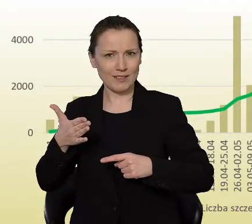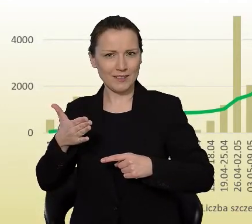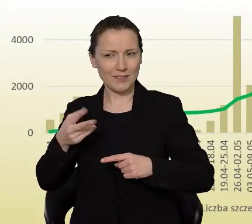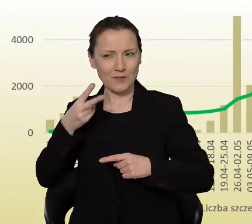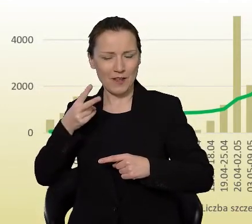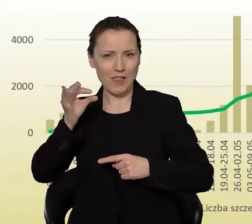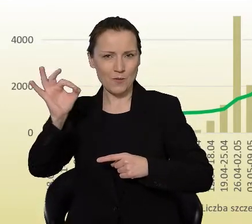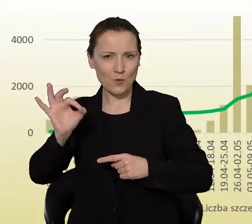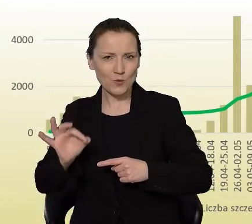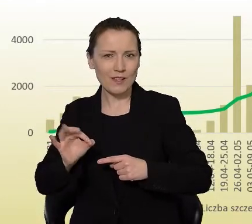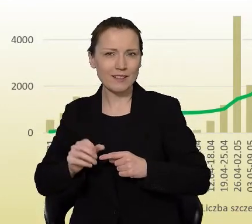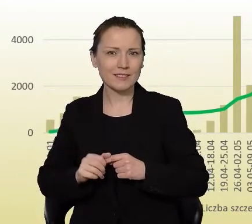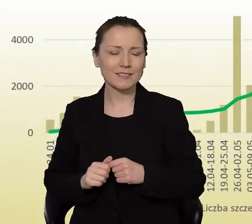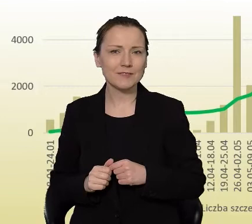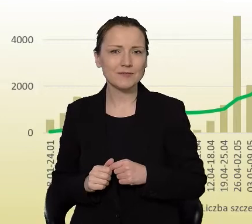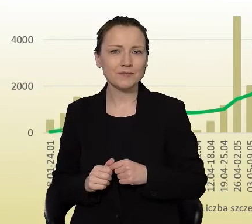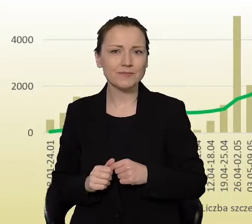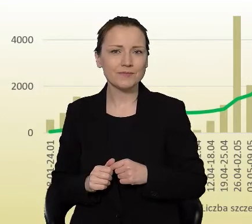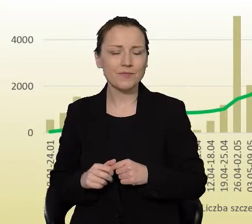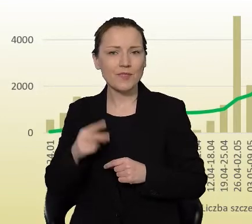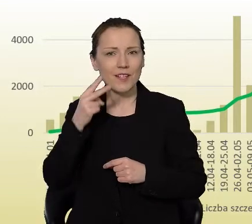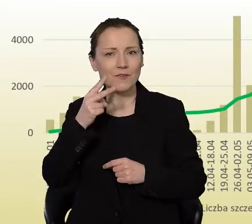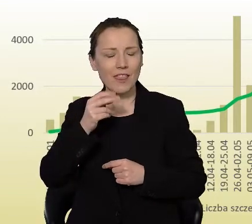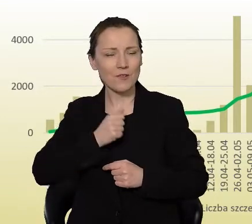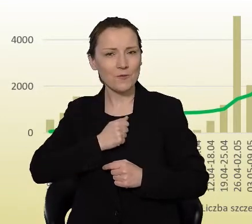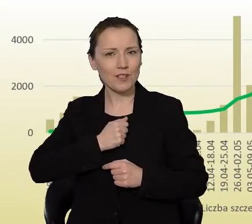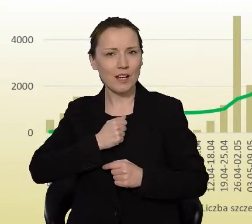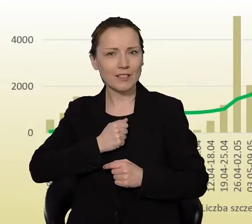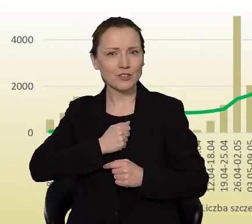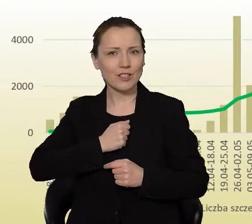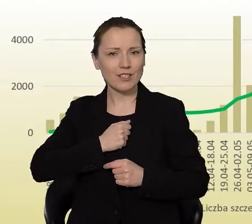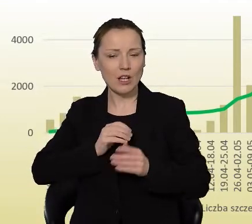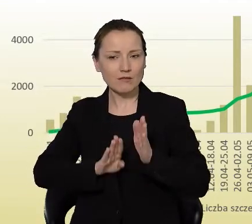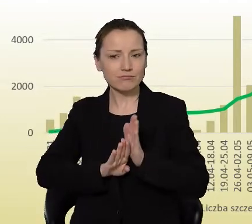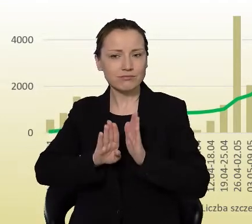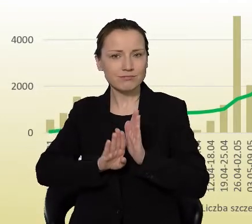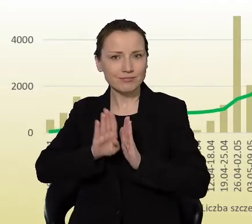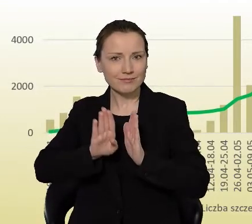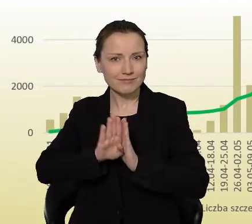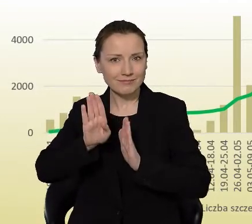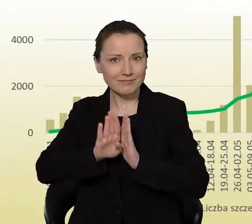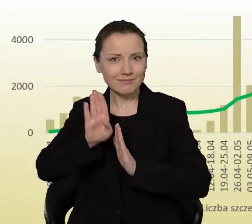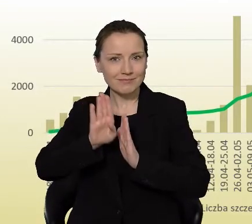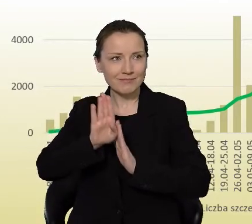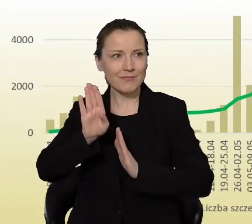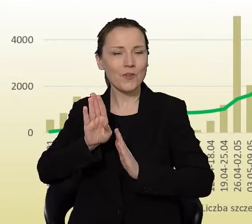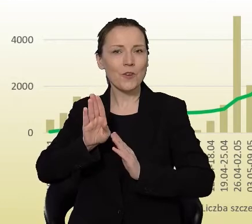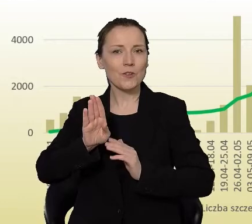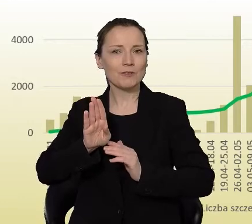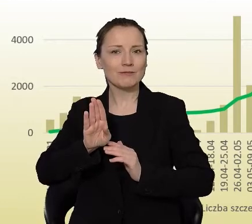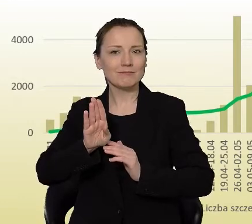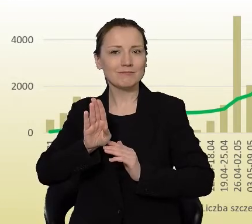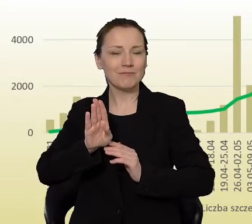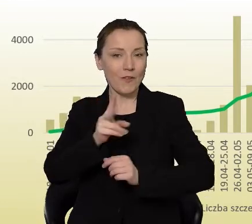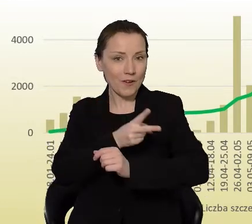w procentach i tutaj widać wyraźnie, że ta krzywa pieła się w górę od końca kwietnia do początku